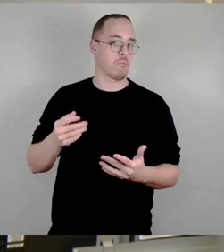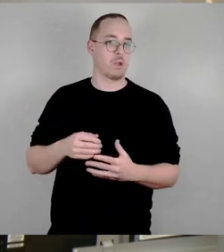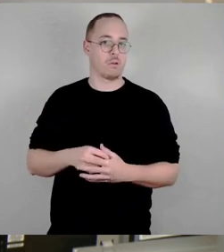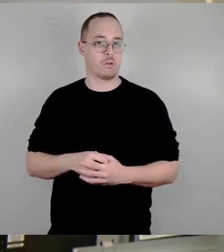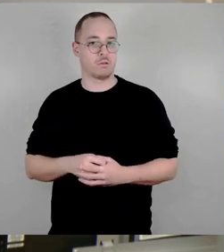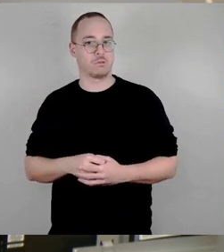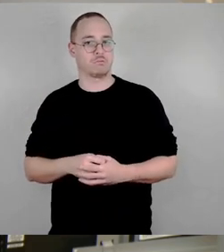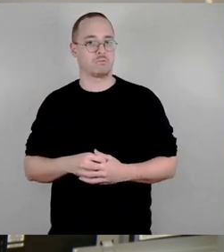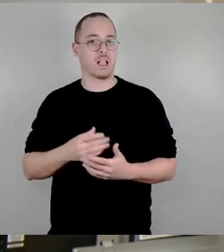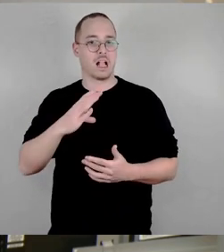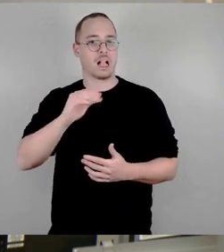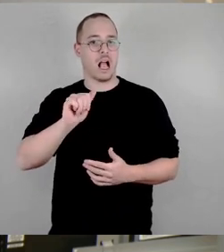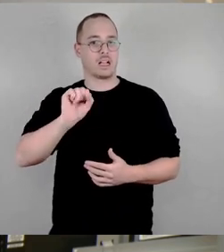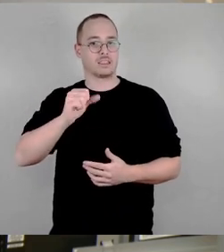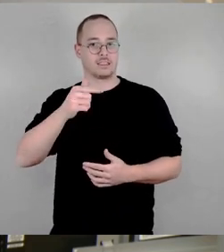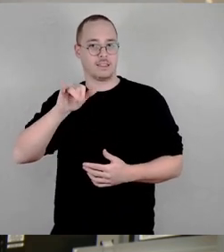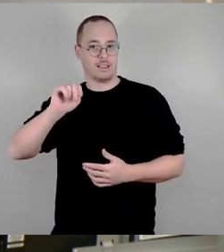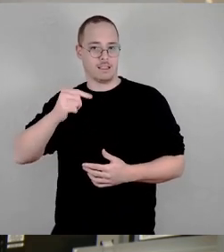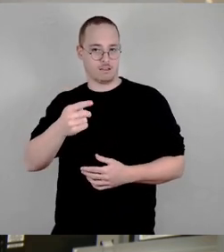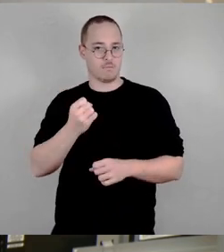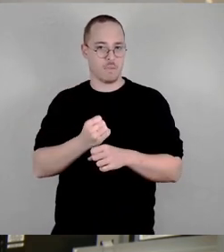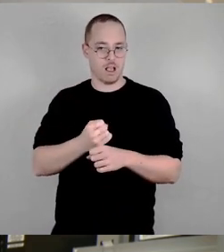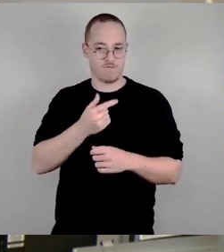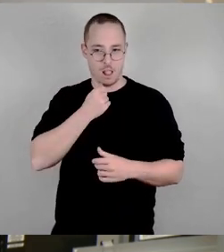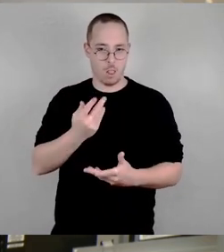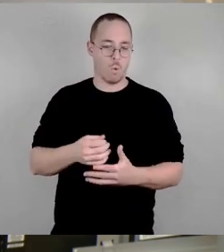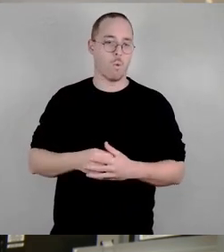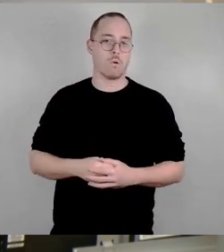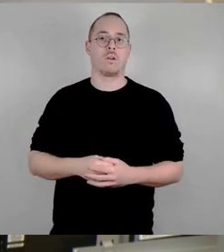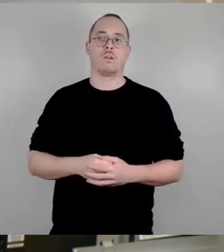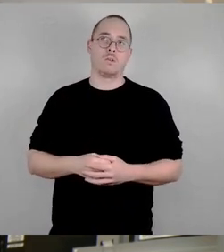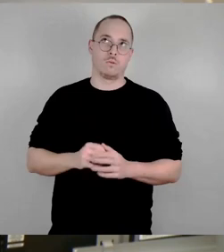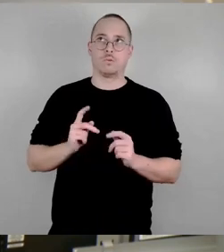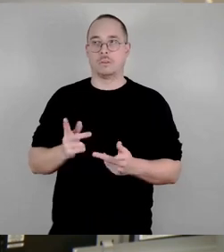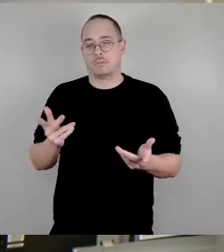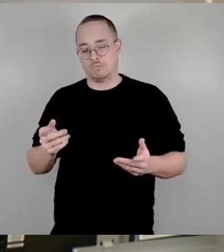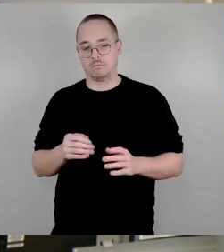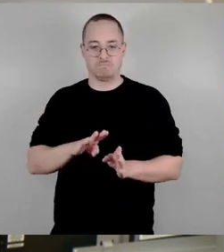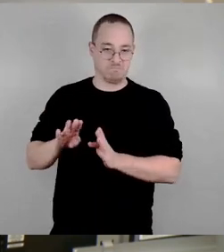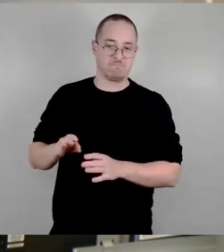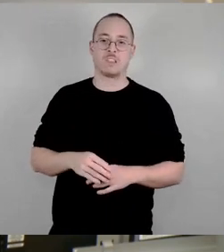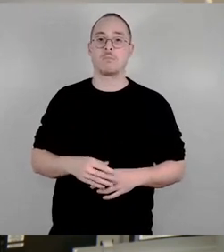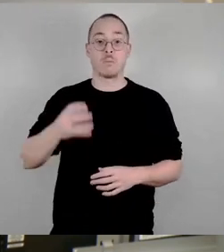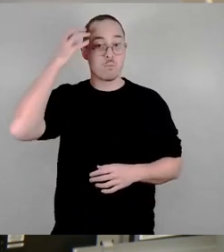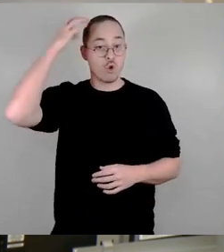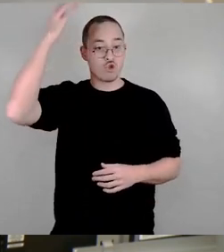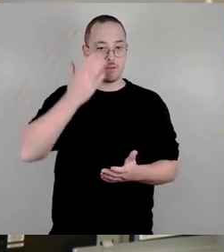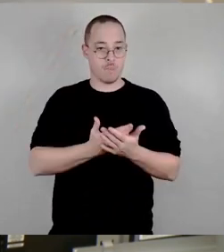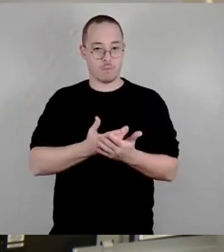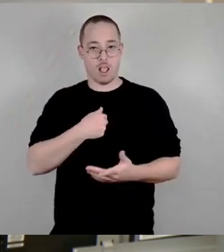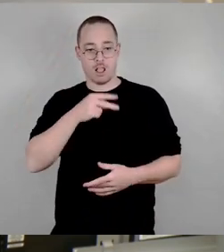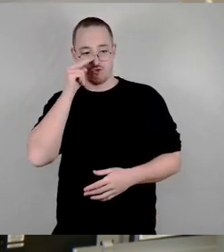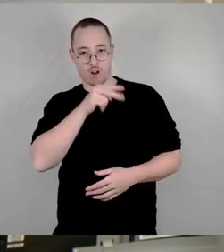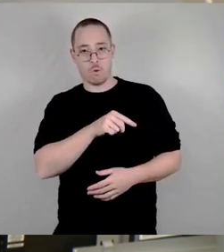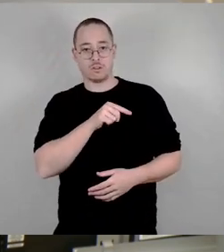städtischen Beamten. Ich habe damals etwas anderes vorgeschlagen. Ich habe gedacht, ja, das könnt ihr ja einen Kreis von Experten machen. Da könnte auch mal so eine